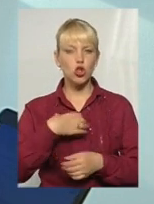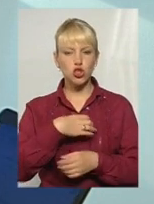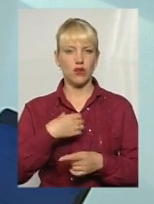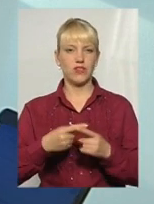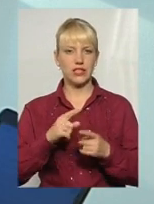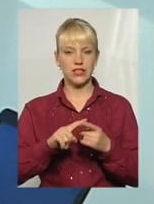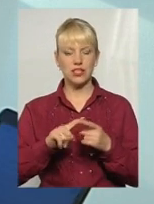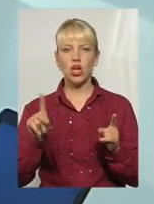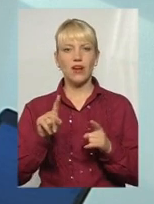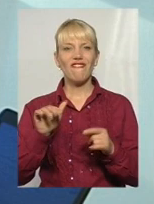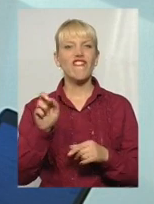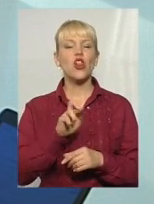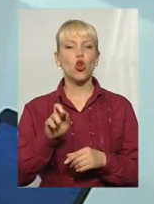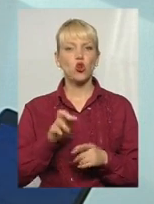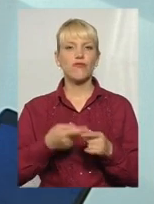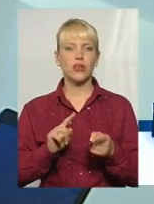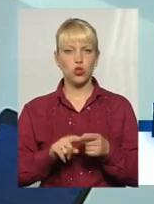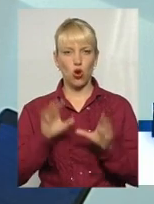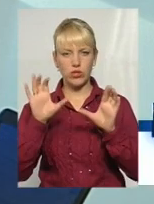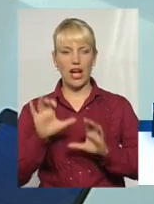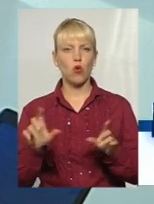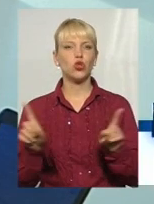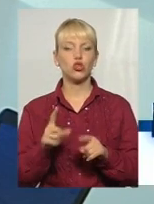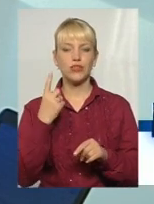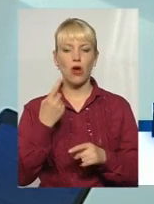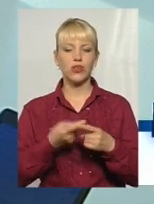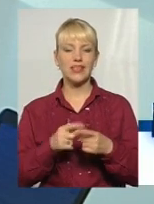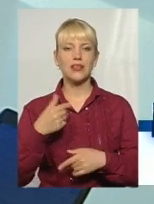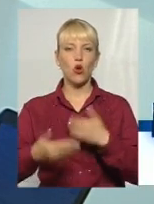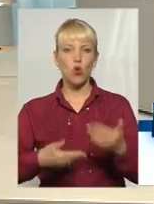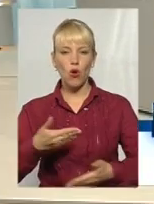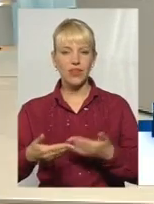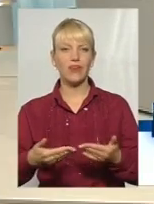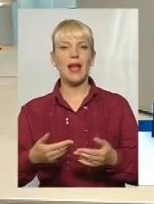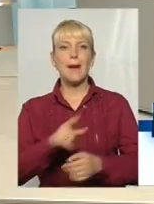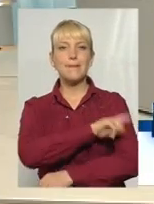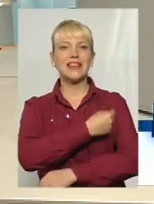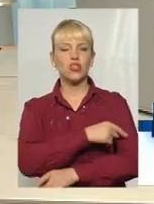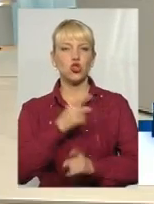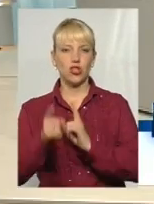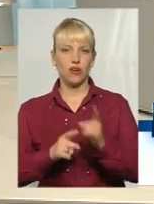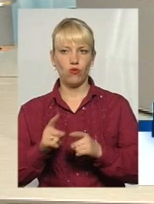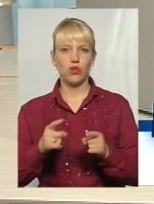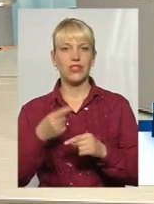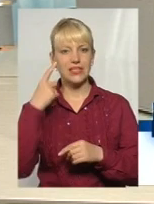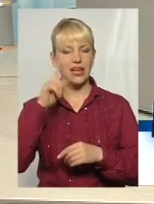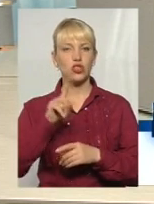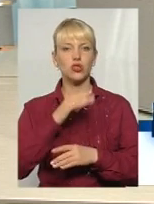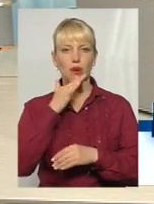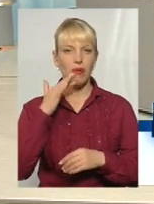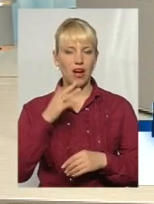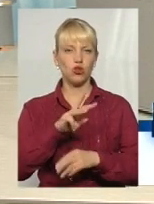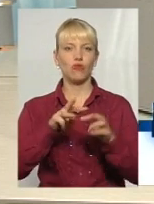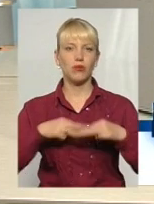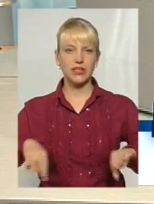закону, я би сказав, що це один із кроків медичної реформи, тому що, знаєте, дуже багато міністерства